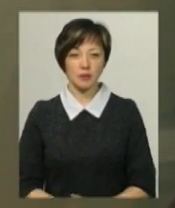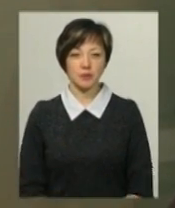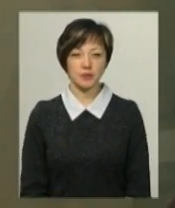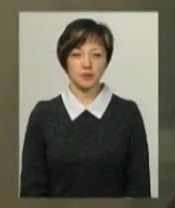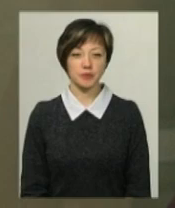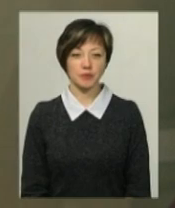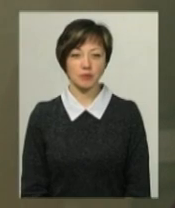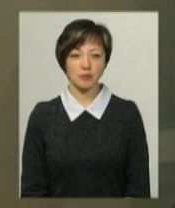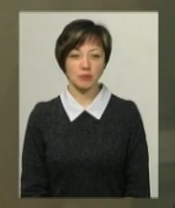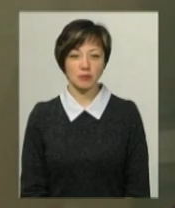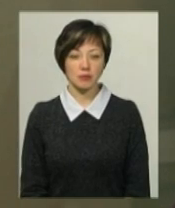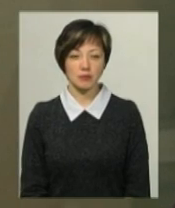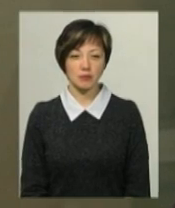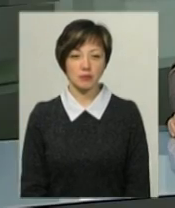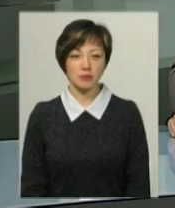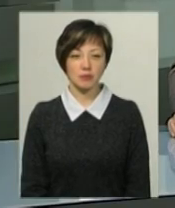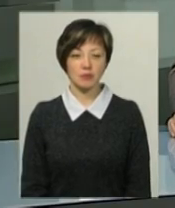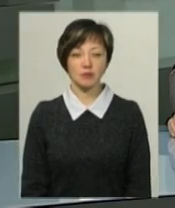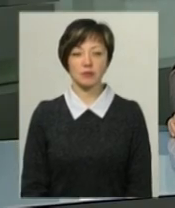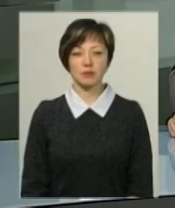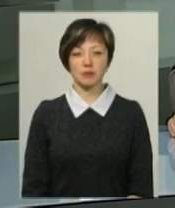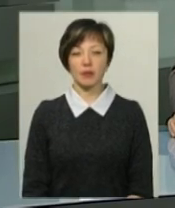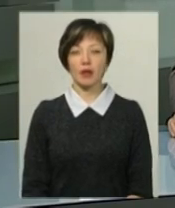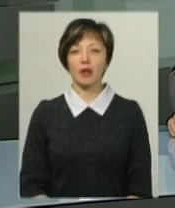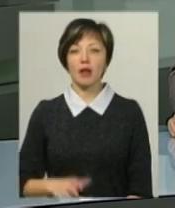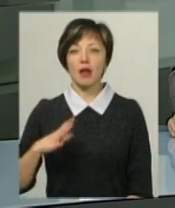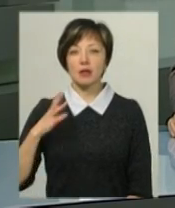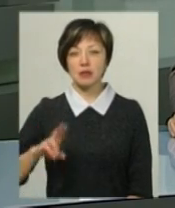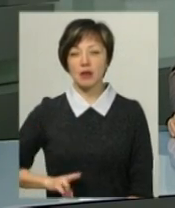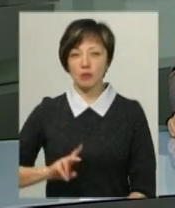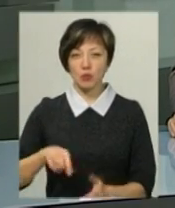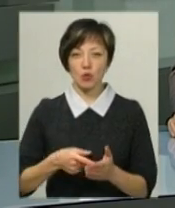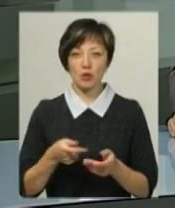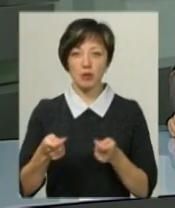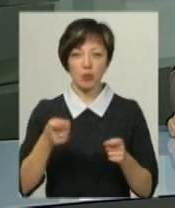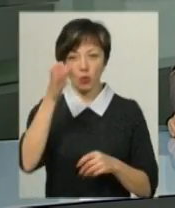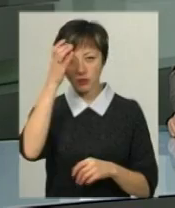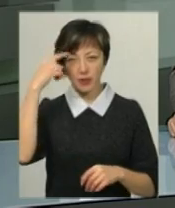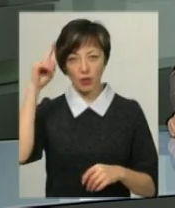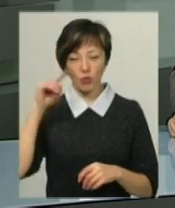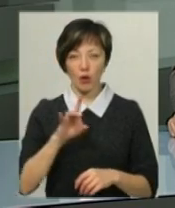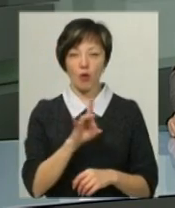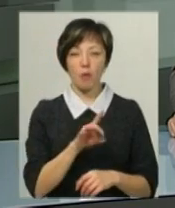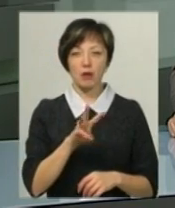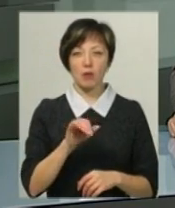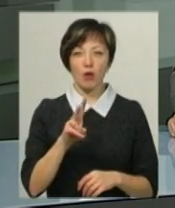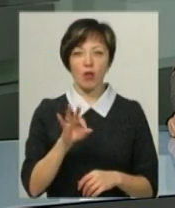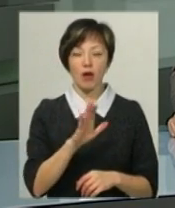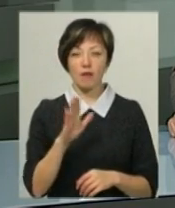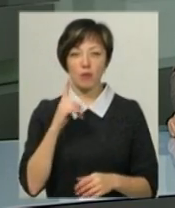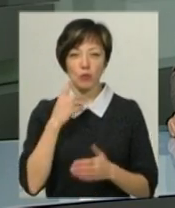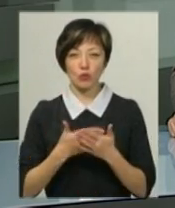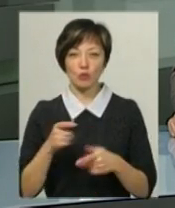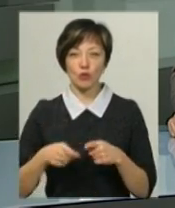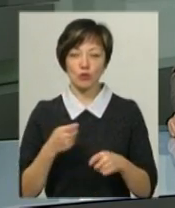Кривий – Новини, Поділля, Центр. Нагадаю, екс-директора міського департаменту освіти і науки Романа Миколаїва підозрюють у